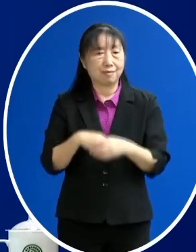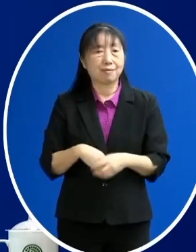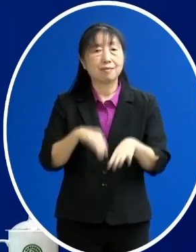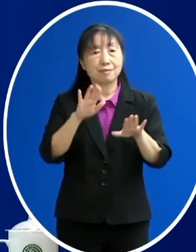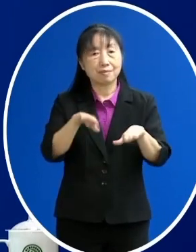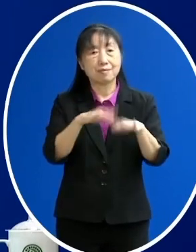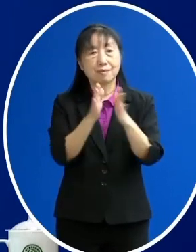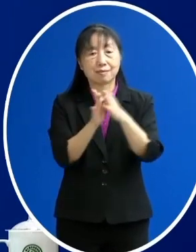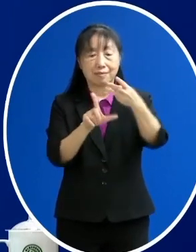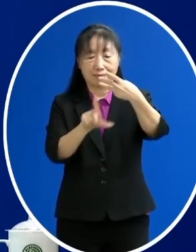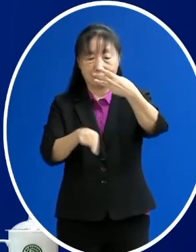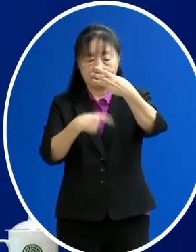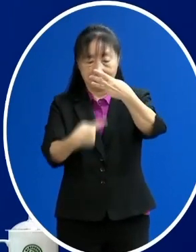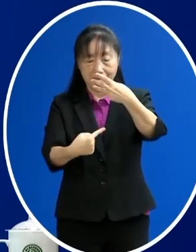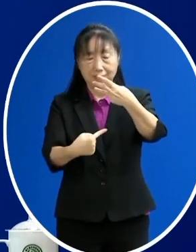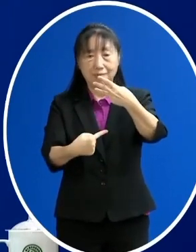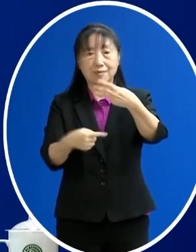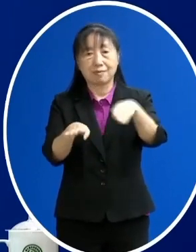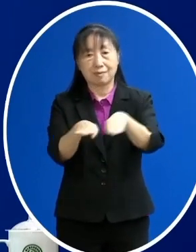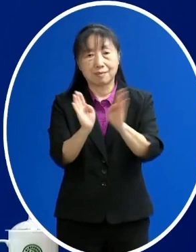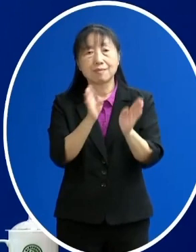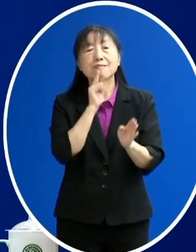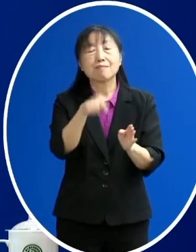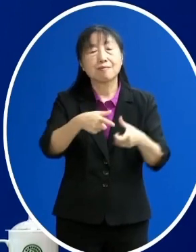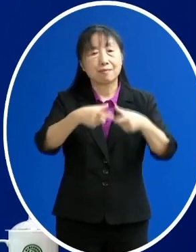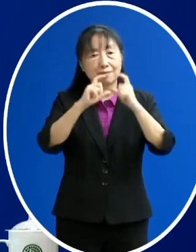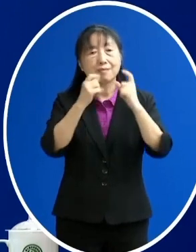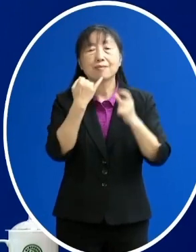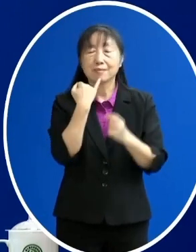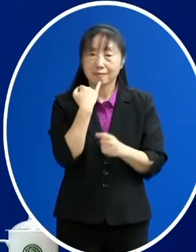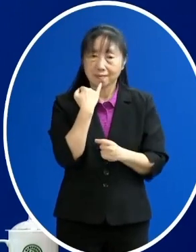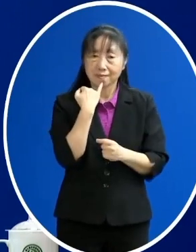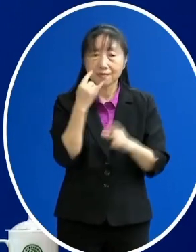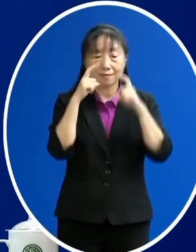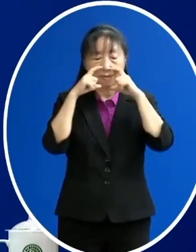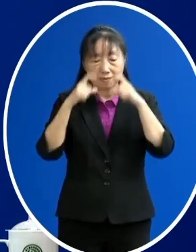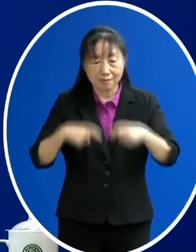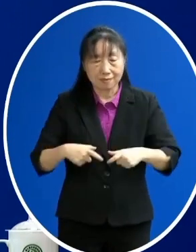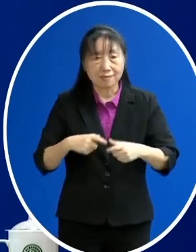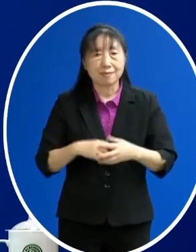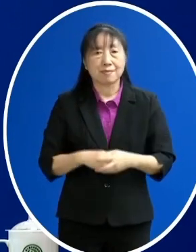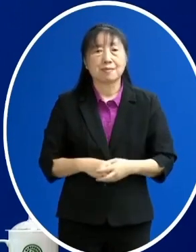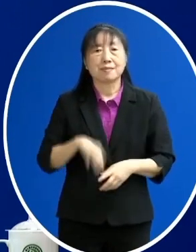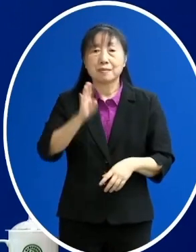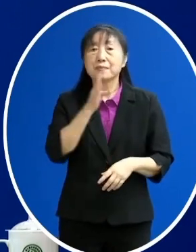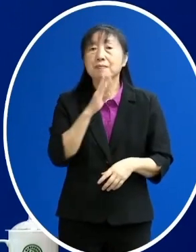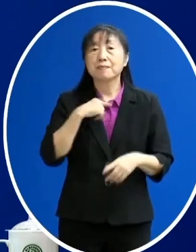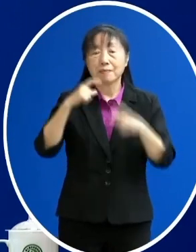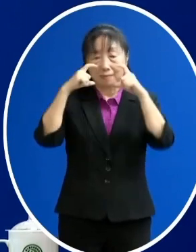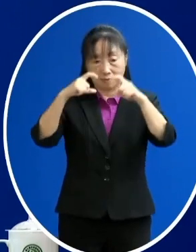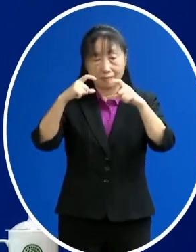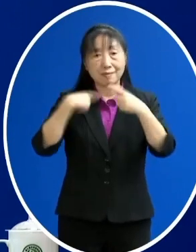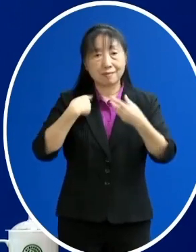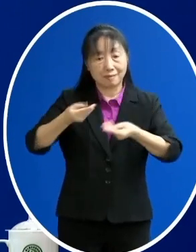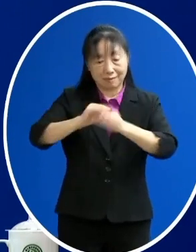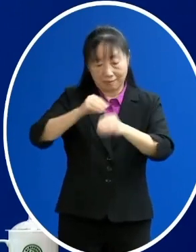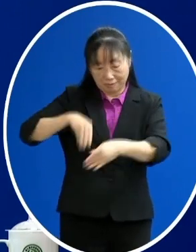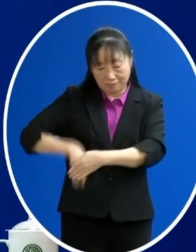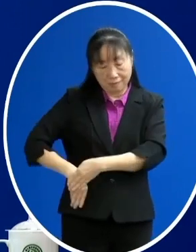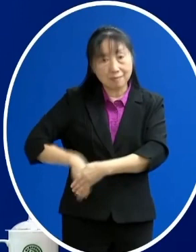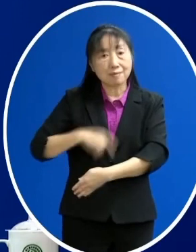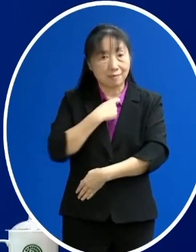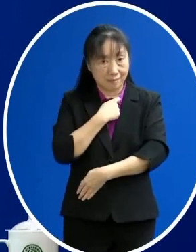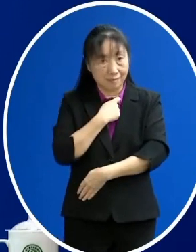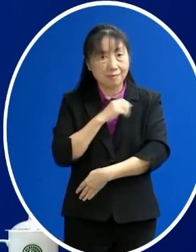形目前是從3月1號開始之後會恢復可以免戴口罩那隨時還是要準備口罩如果不能